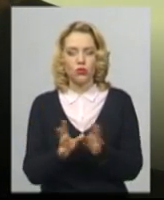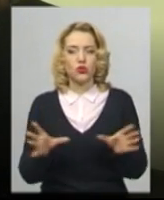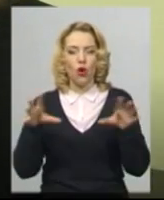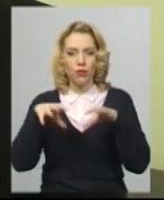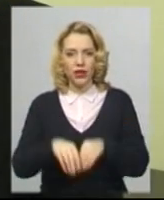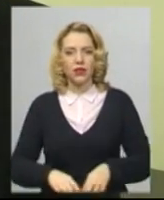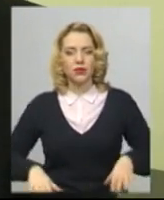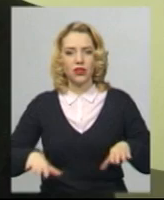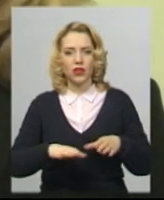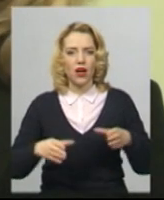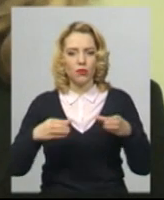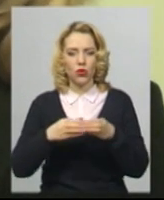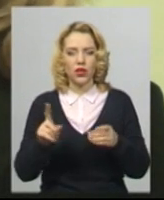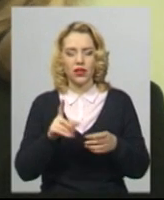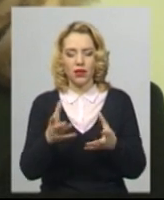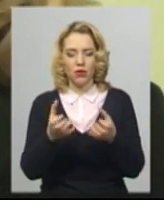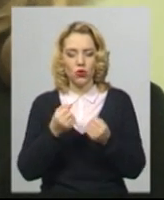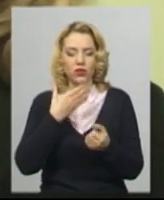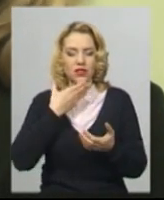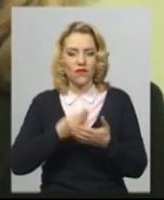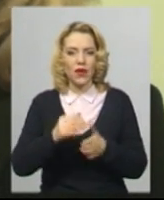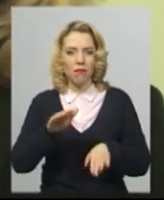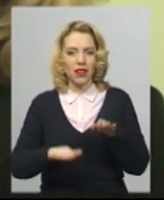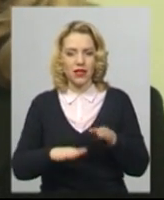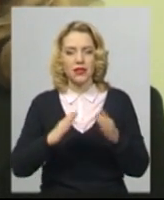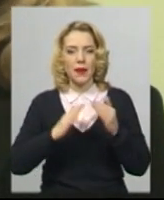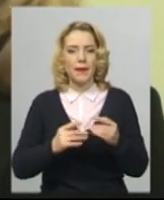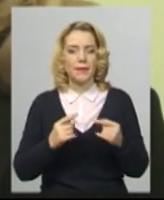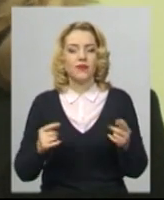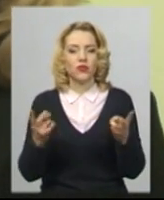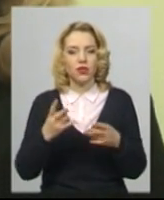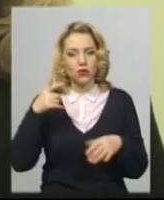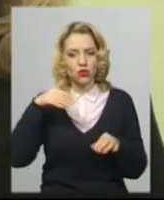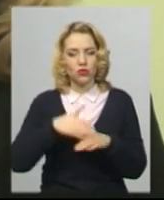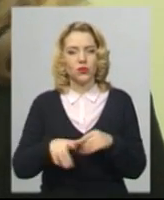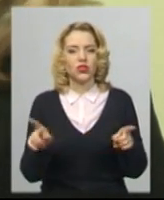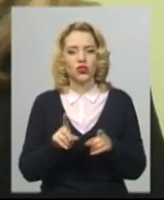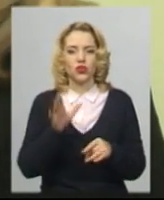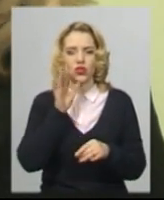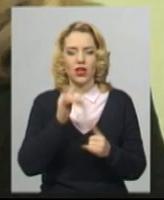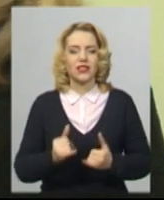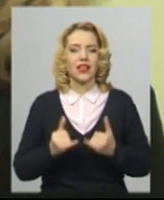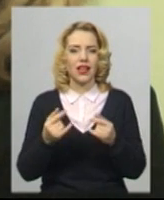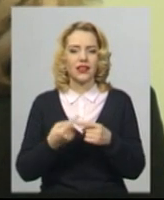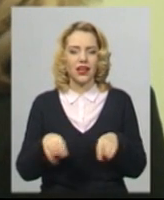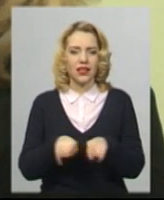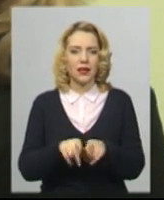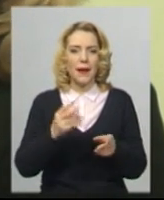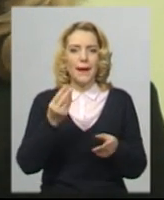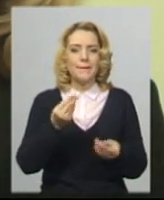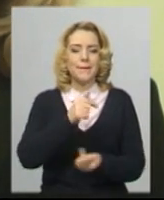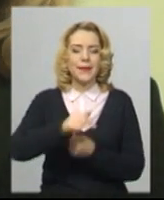перебирають на свій баланс майно. Маємо зрозуміти, що час для таких бізнес-планів.